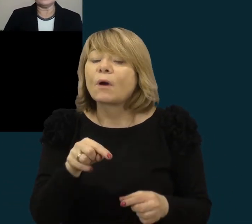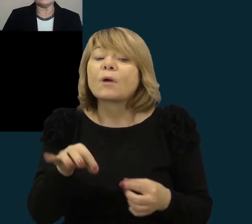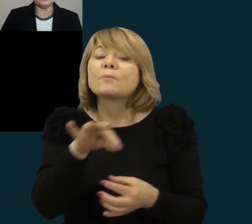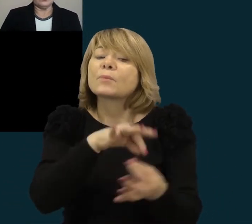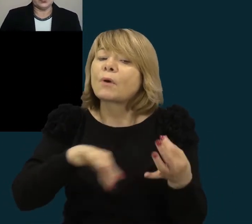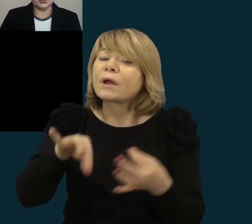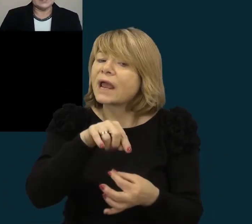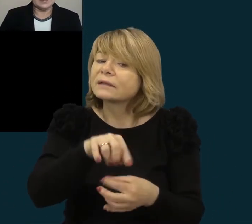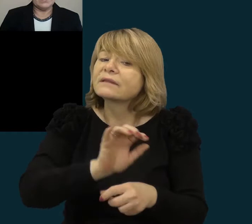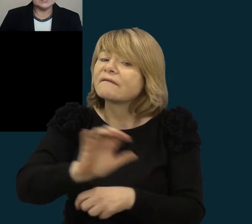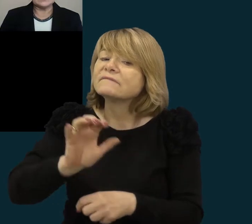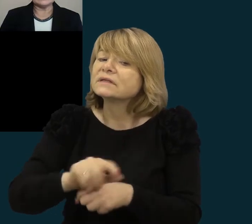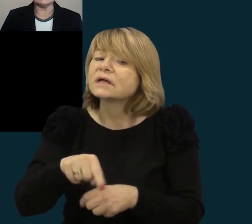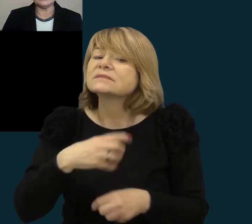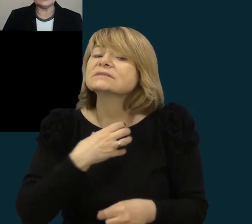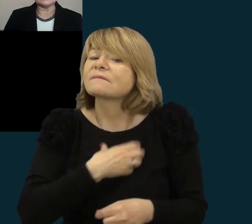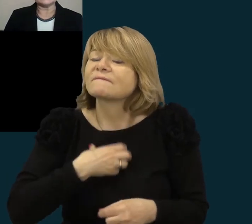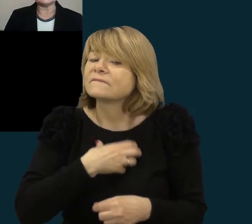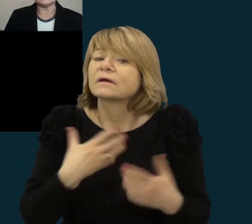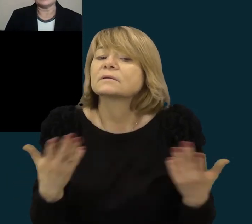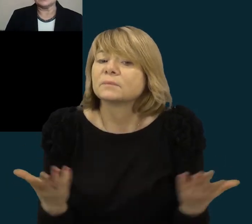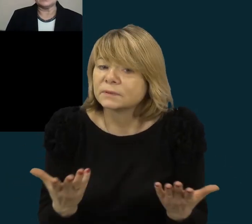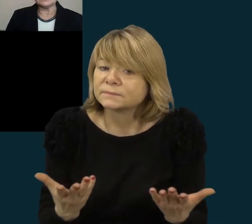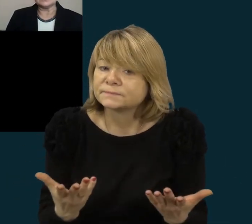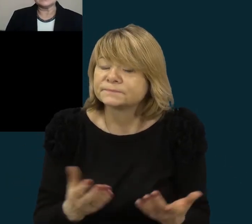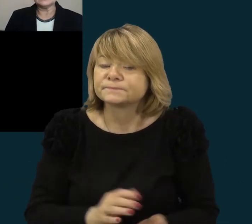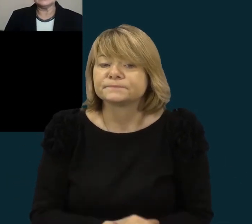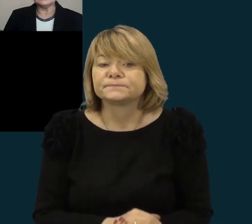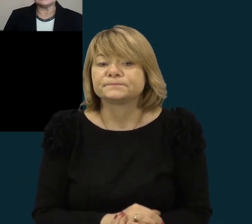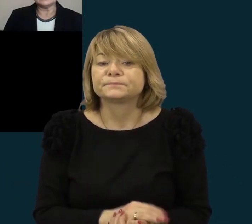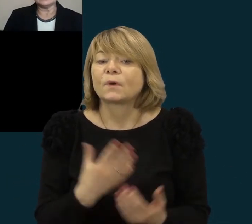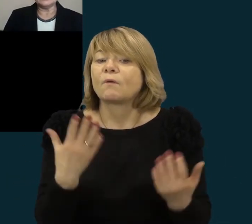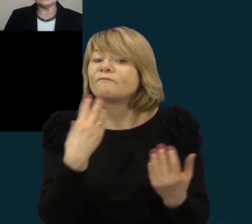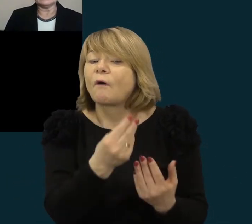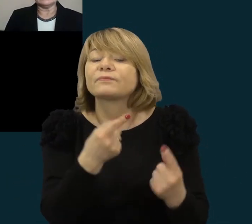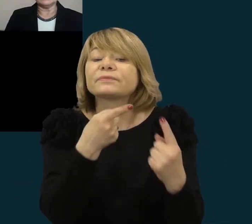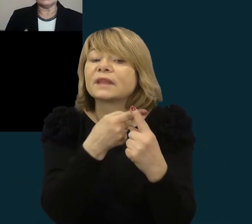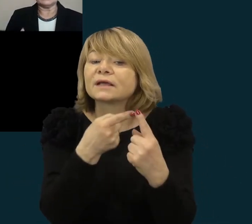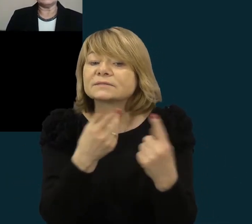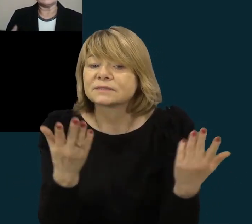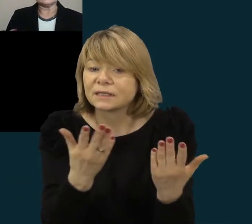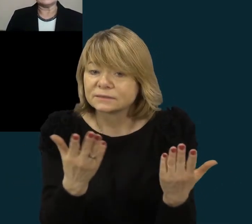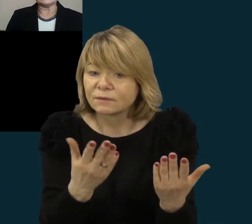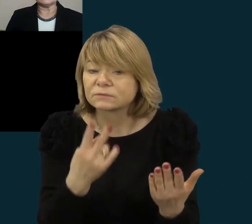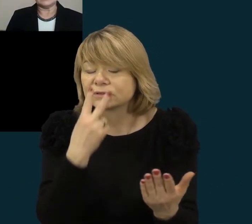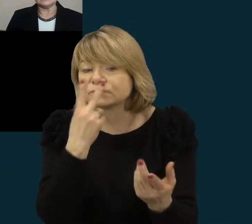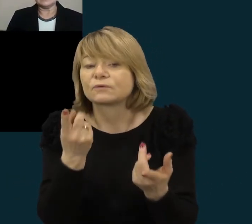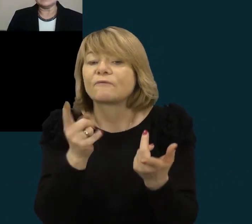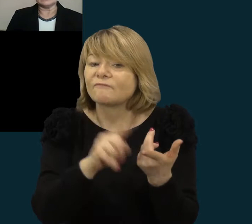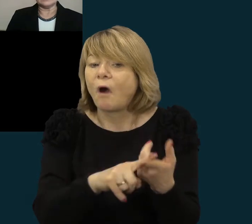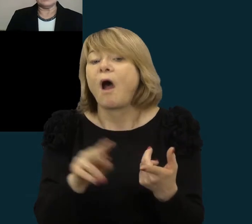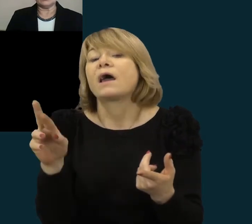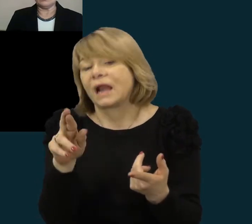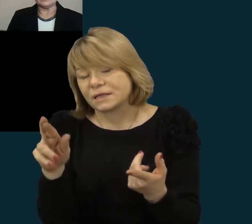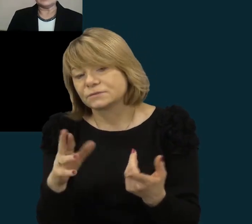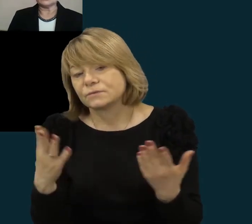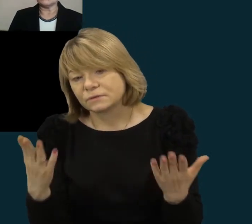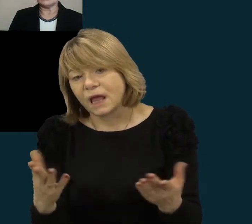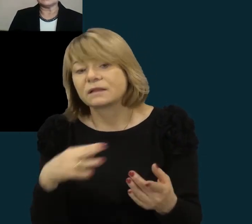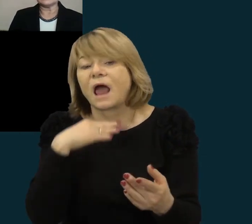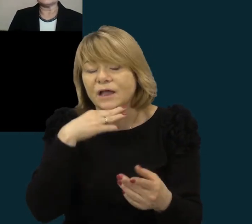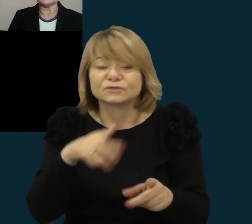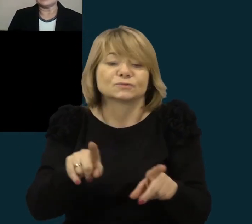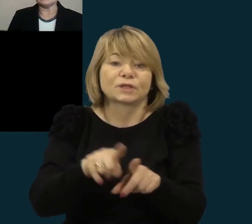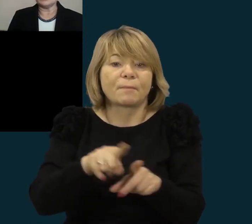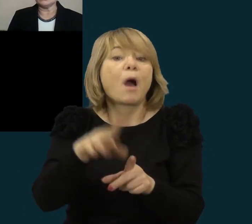projektinė veikla yra svarbiausia tikslas, sakykim, orientuotas į rezultatą ir taip pat kompetencijos,